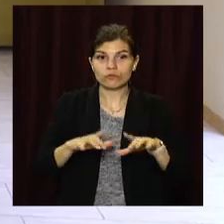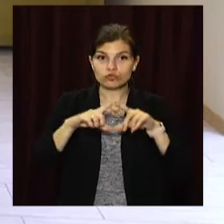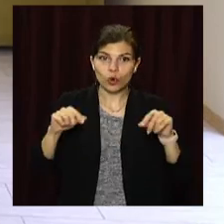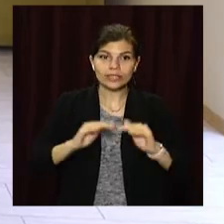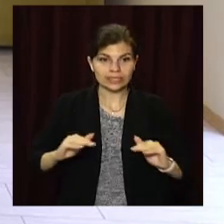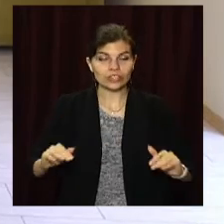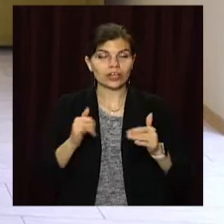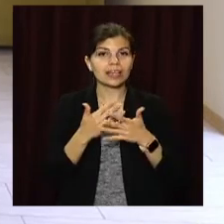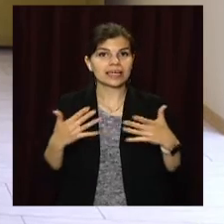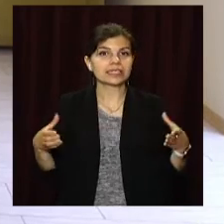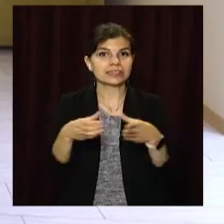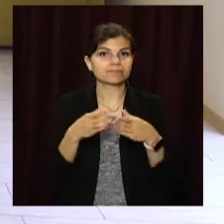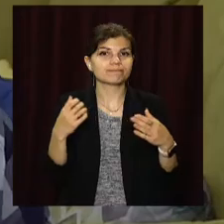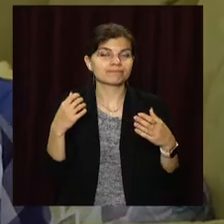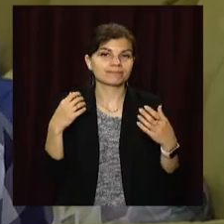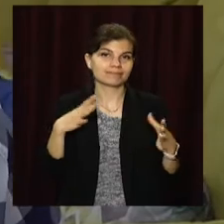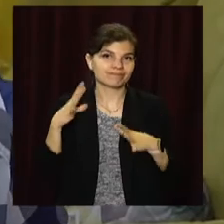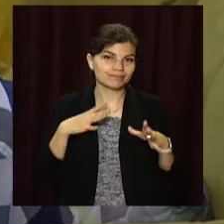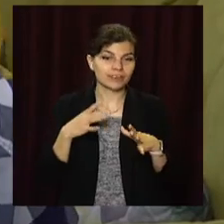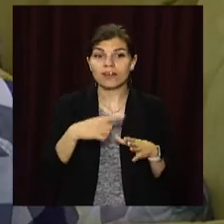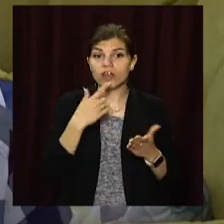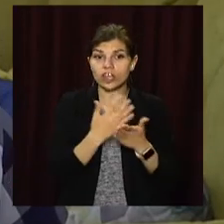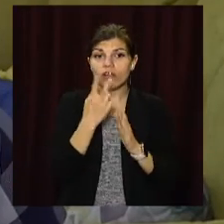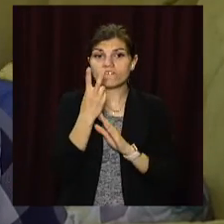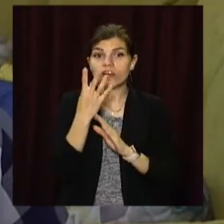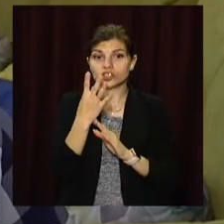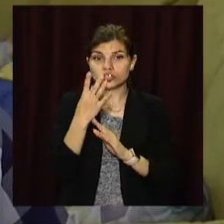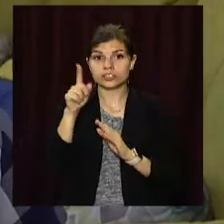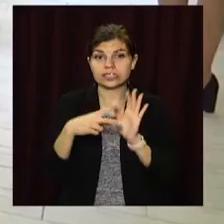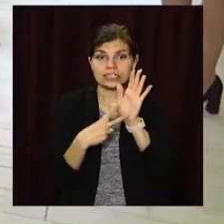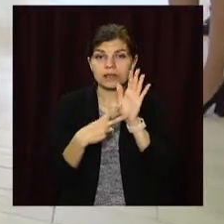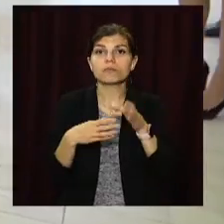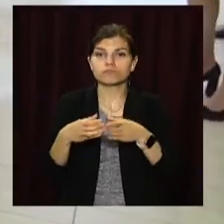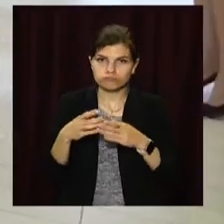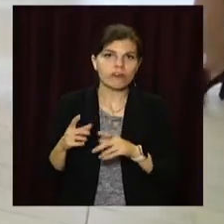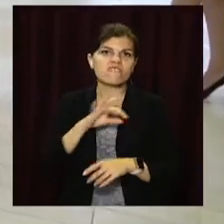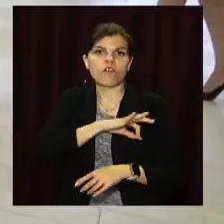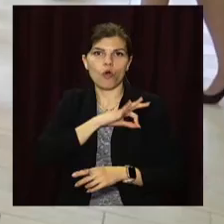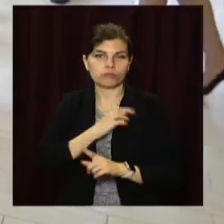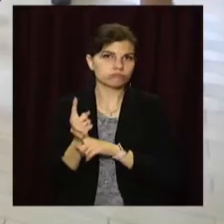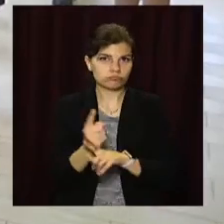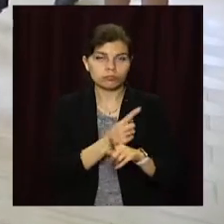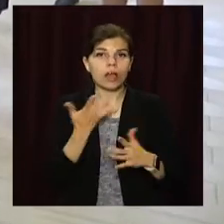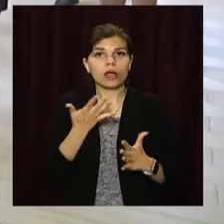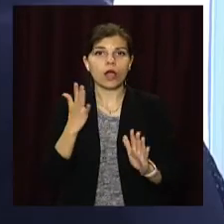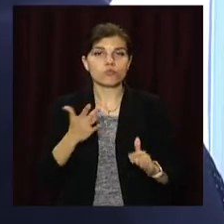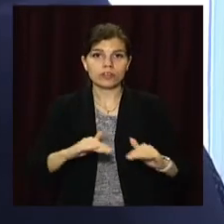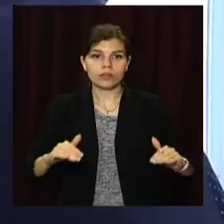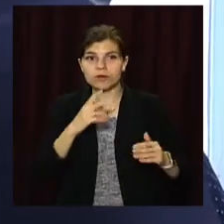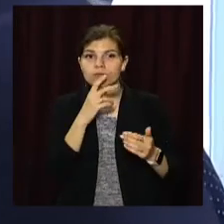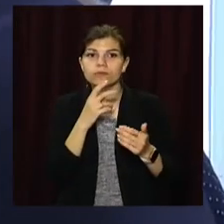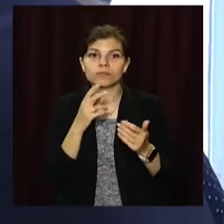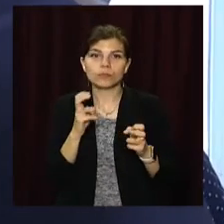дитсадок та різні секції. Поруч з ними 24 на 7 знаходитимуться вихователі, які допомагатимуть дітлахам